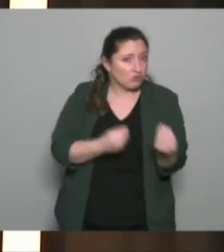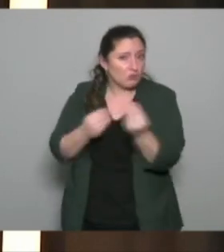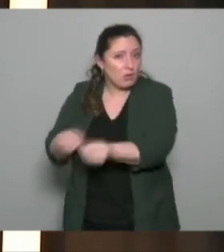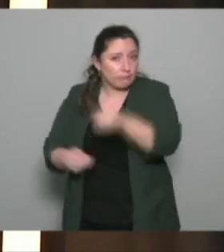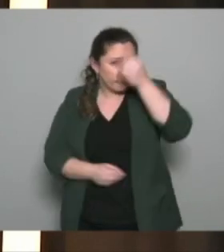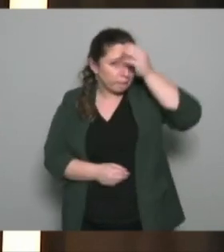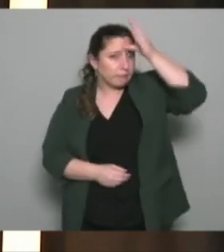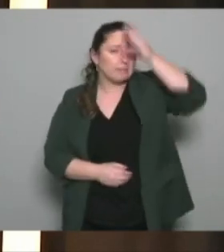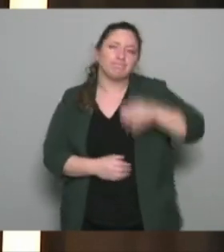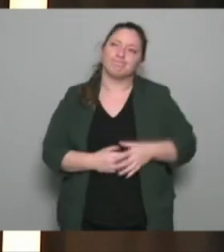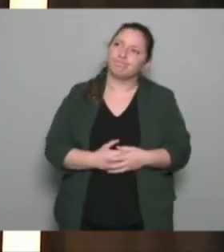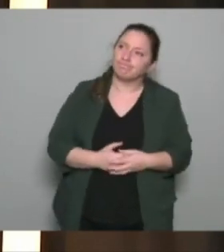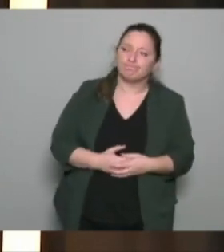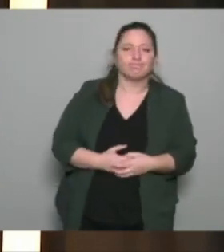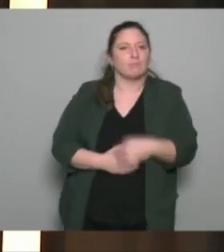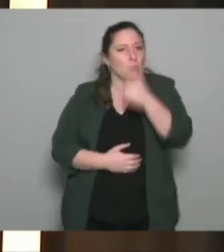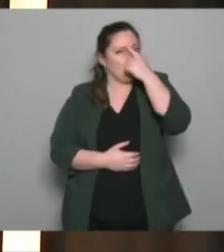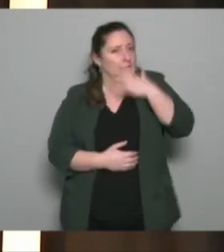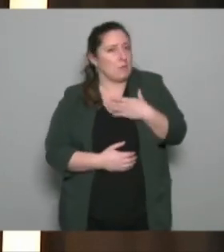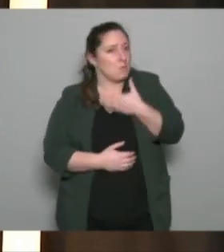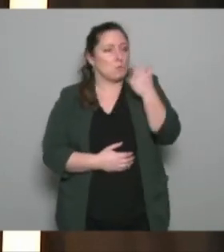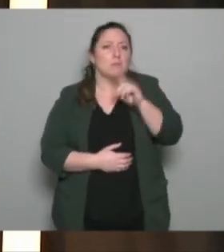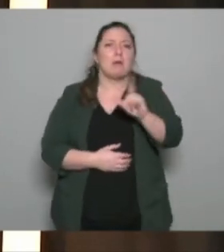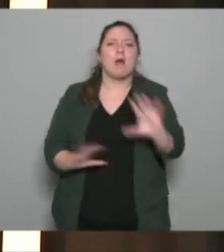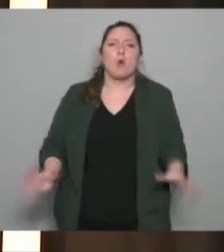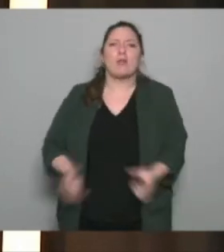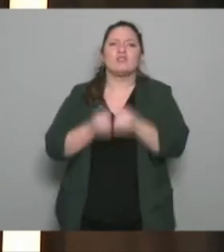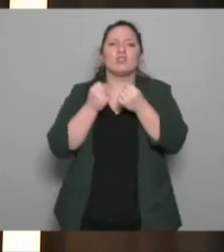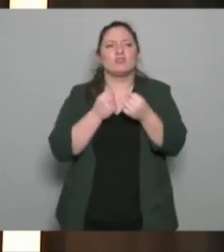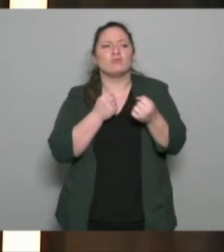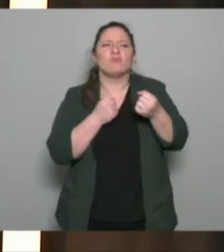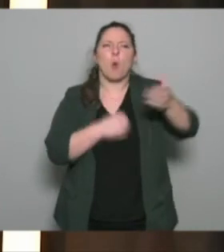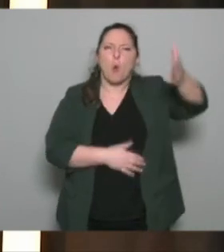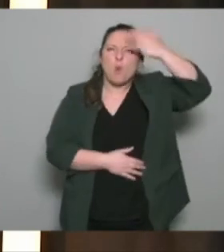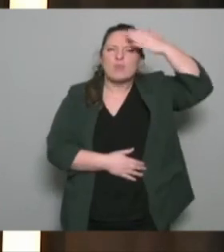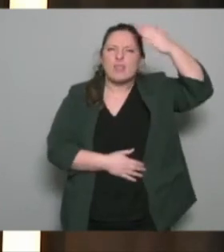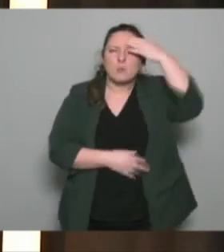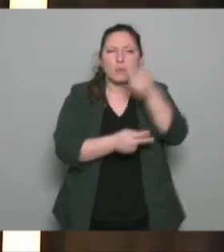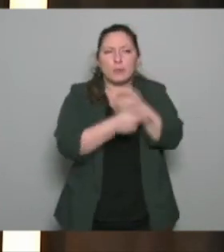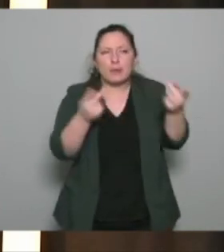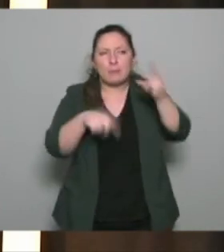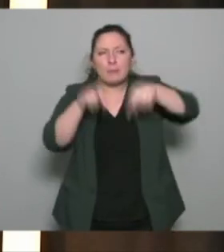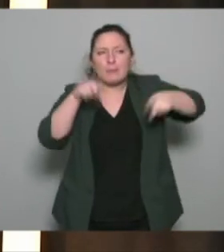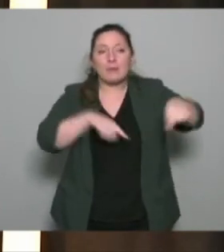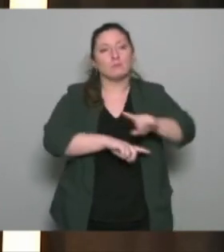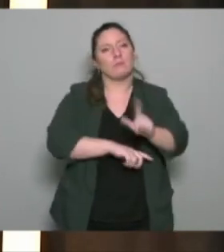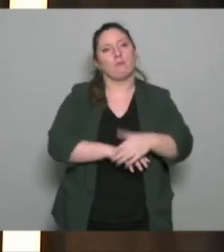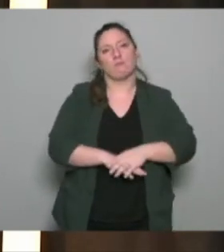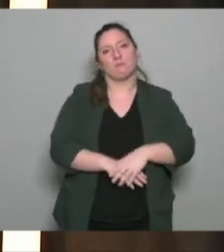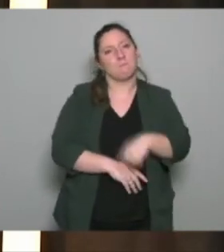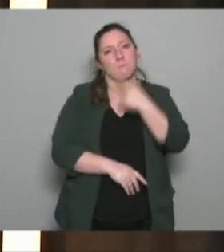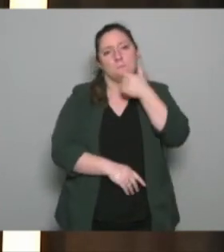que ce soit nommé compétence non pas la compétence connaissance des publics mais bien la compétence compréhension des personnes